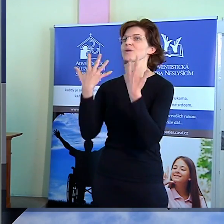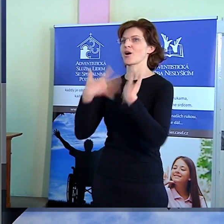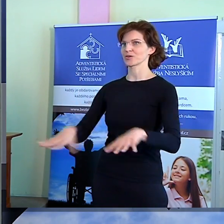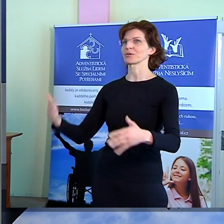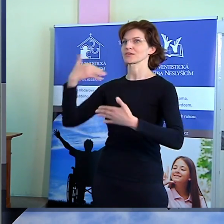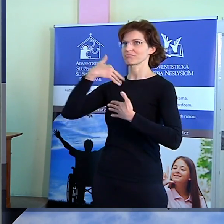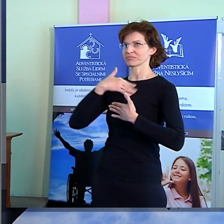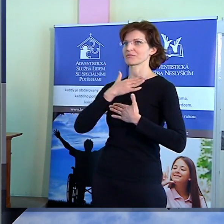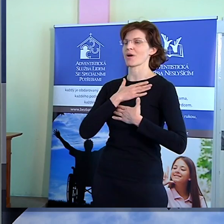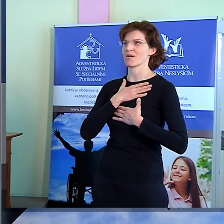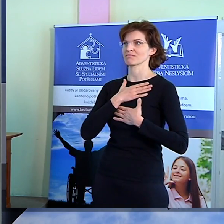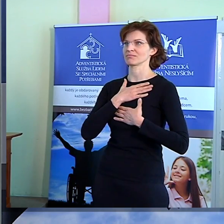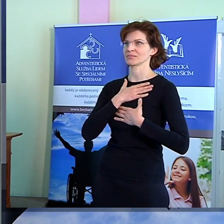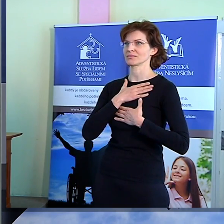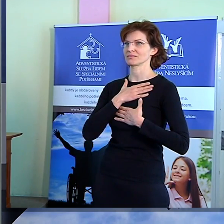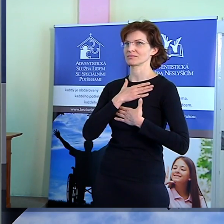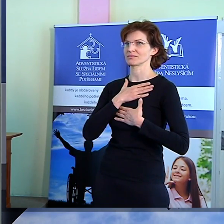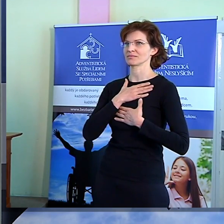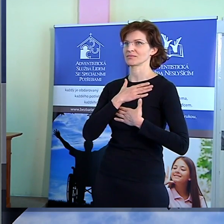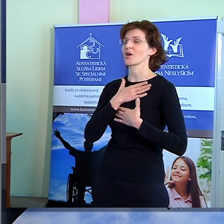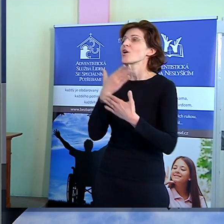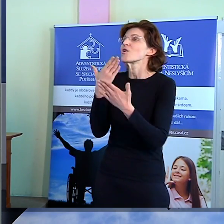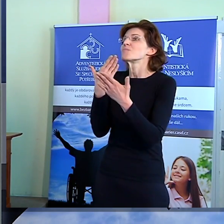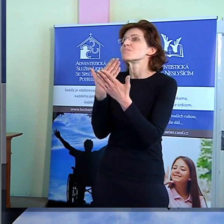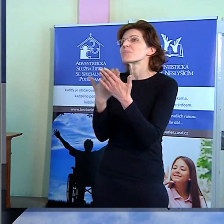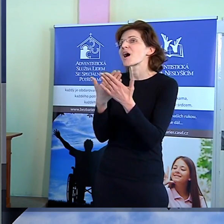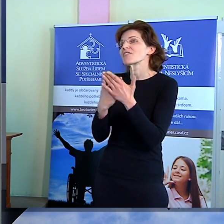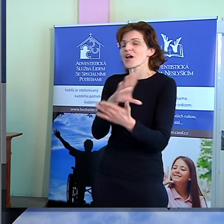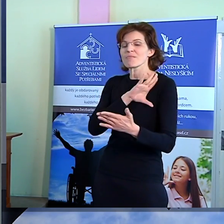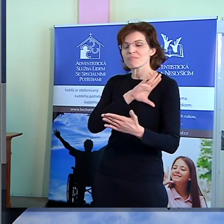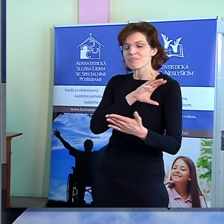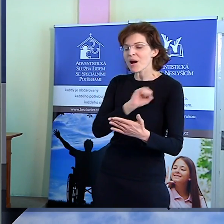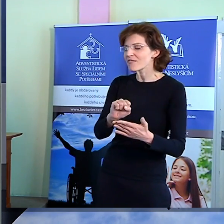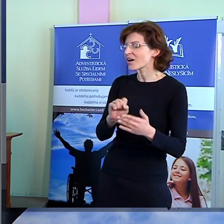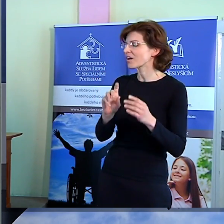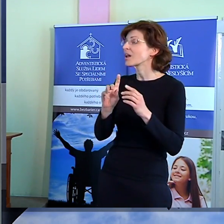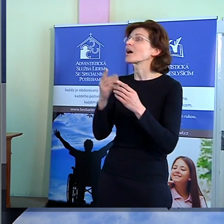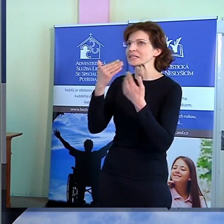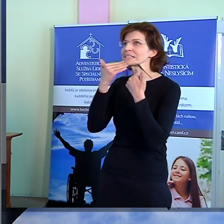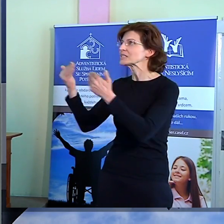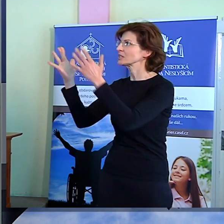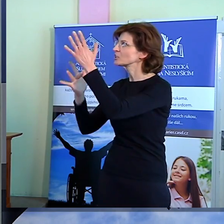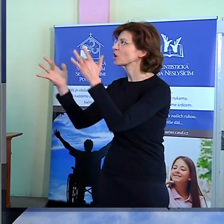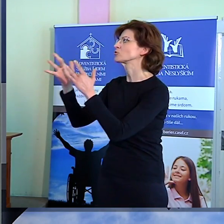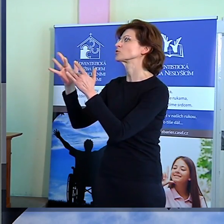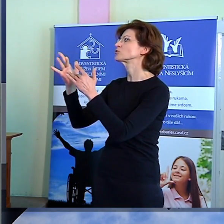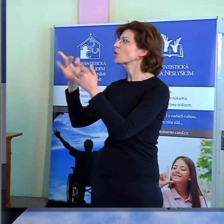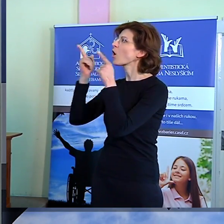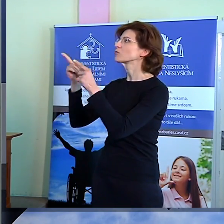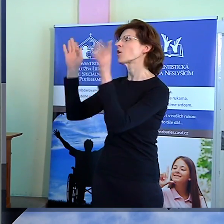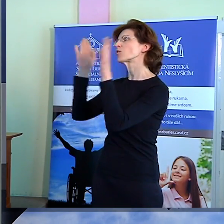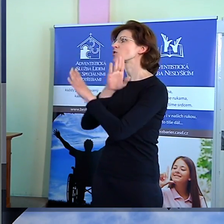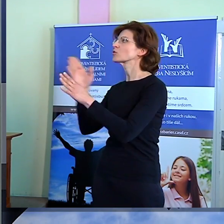Obětoval sebe. A díky tomu právě Pavel a jiní mohli prožívat klid, pokoj,